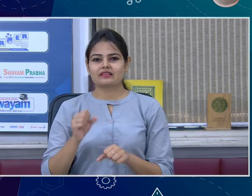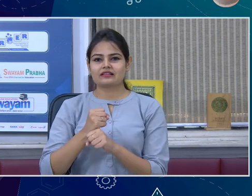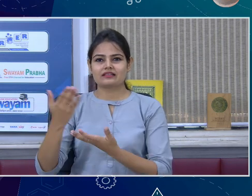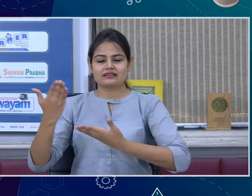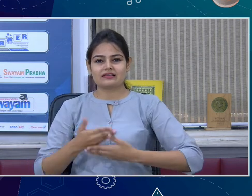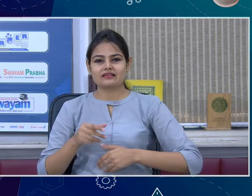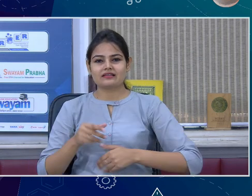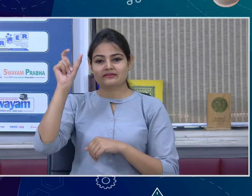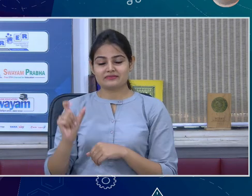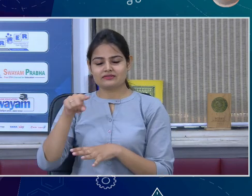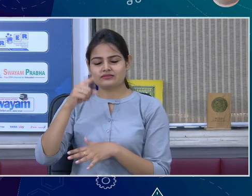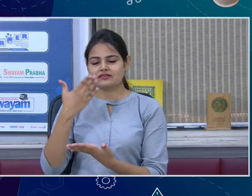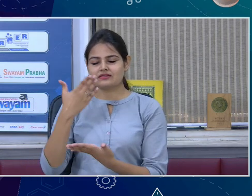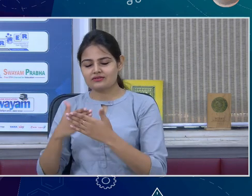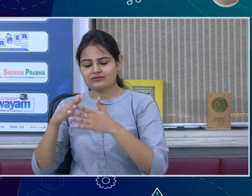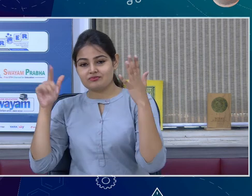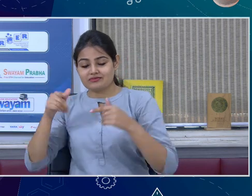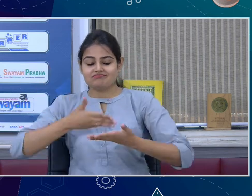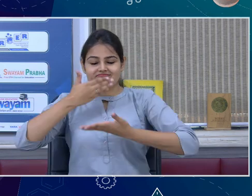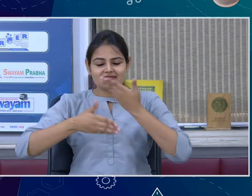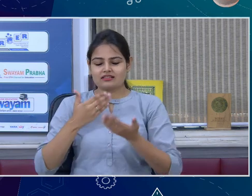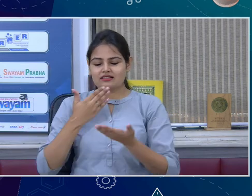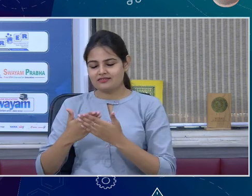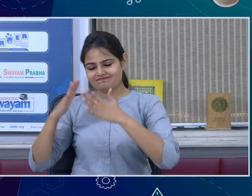chapter पढ़ाया उसके लिए बहुत-बहुत शुक्रिया बहुत आभार आपका